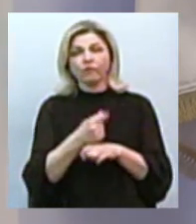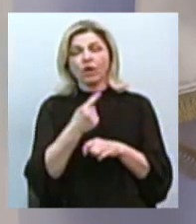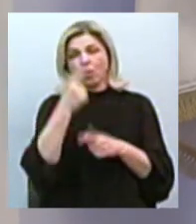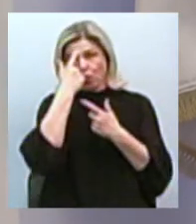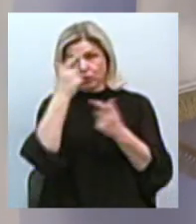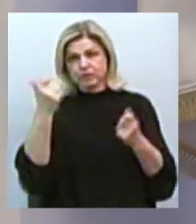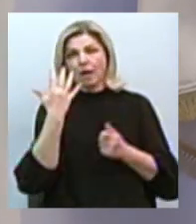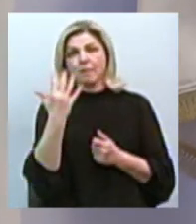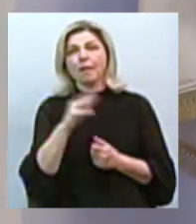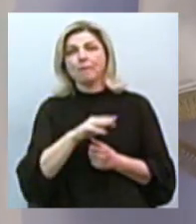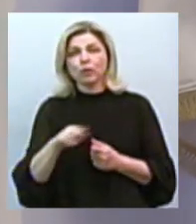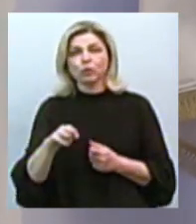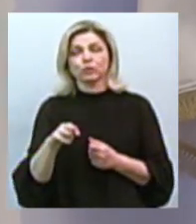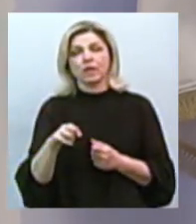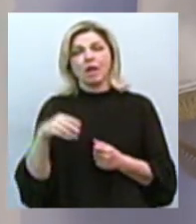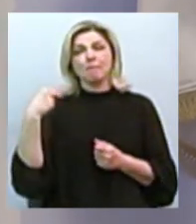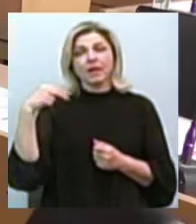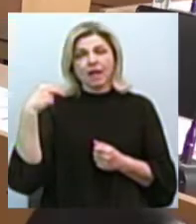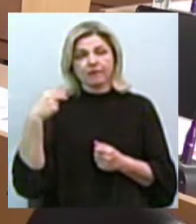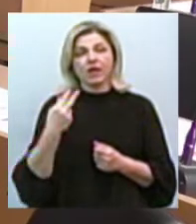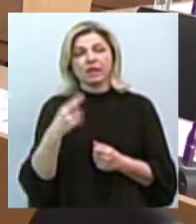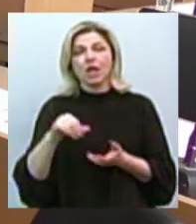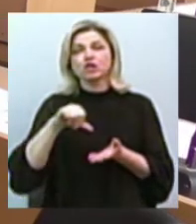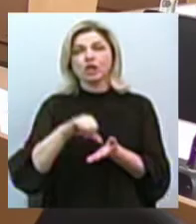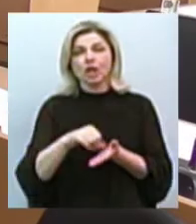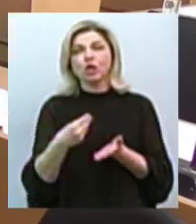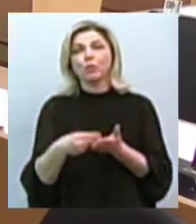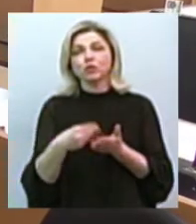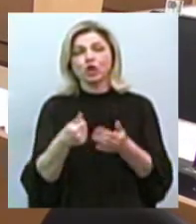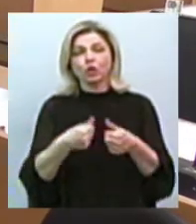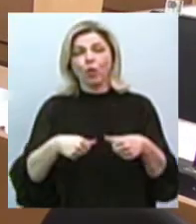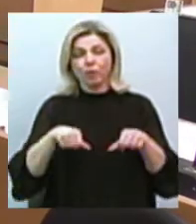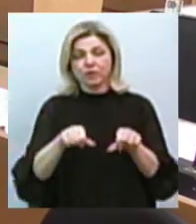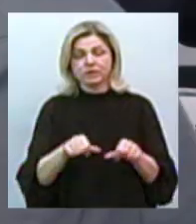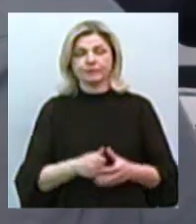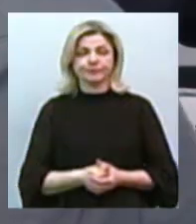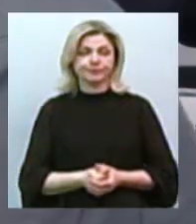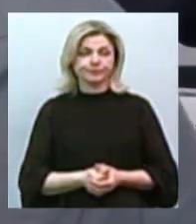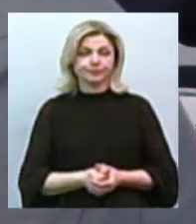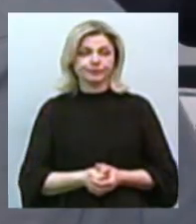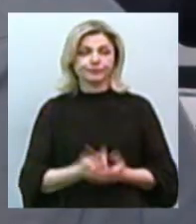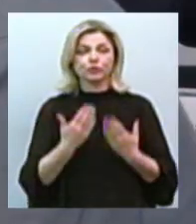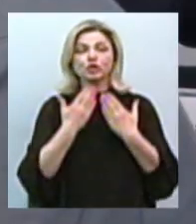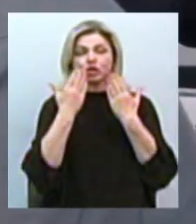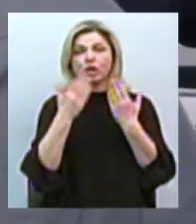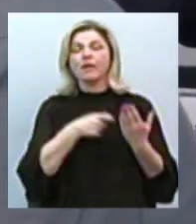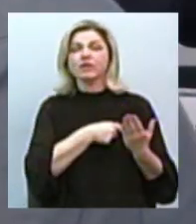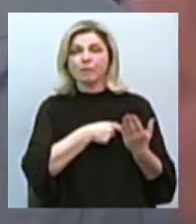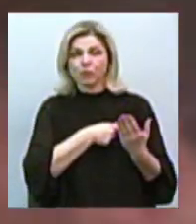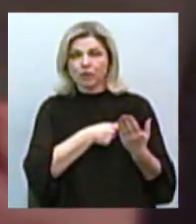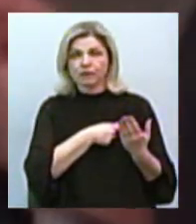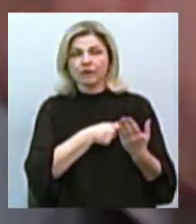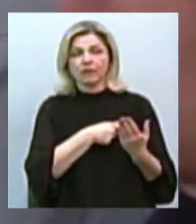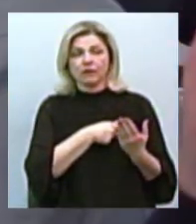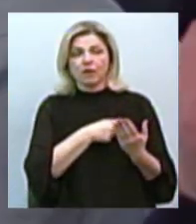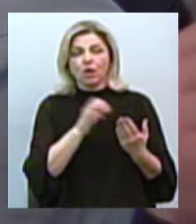перерву у сесії для наради членів бюджетної комісії. По поверненні рекомендації профільної комісії зачитав депутат міської ради Олександр